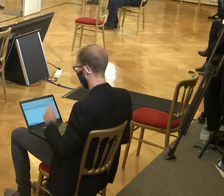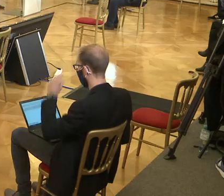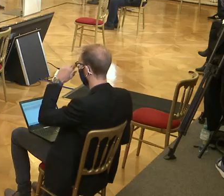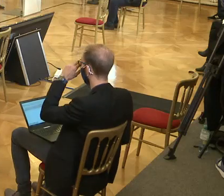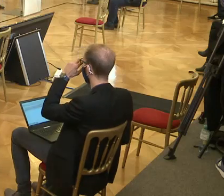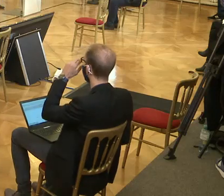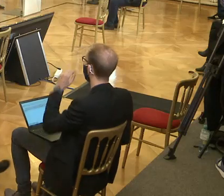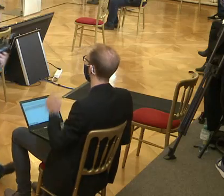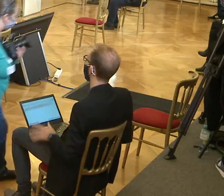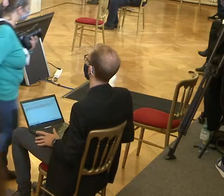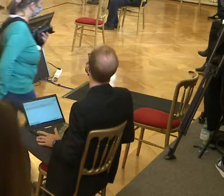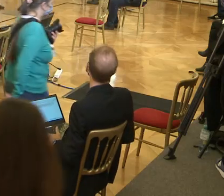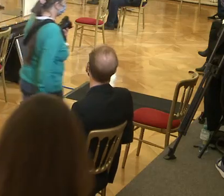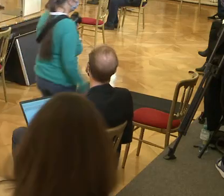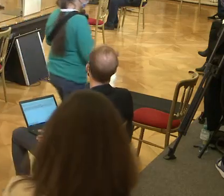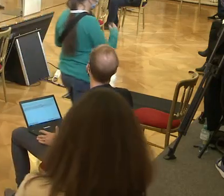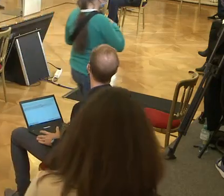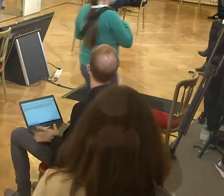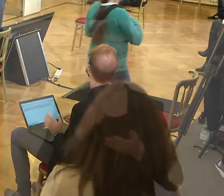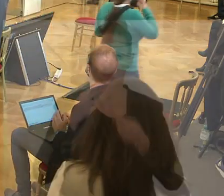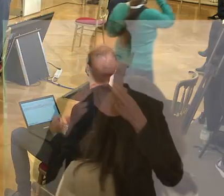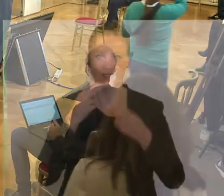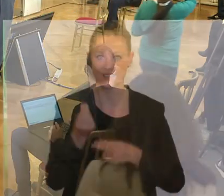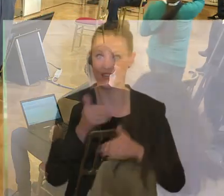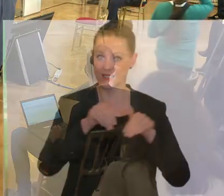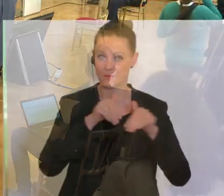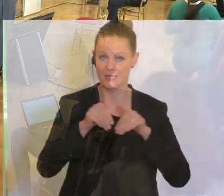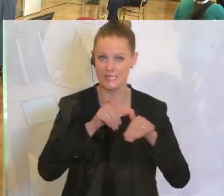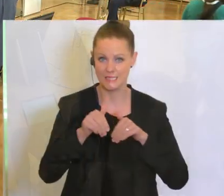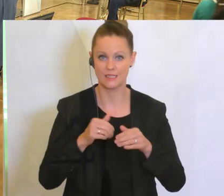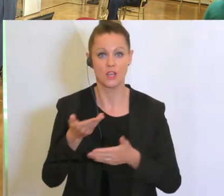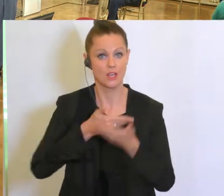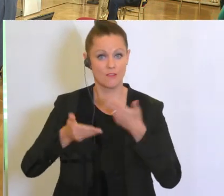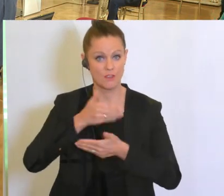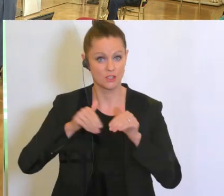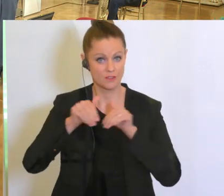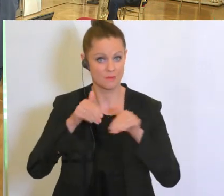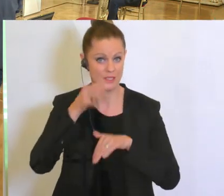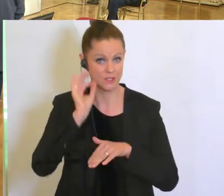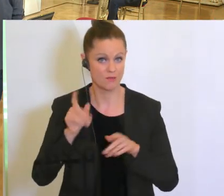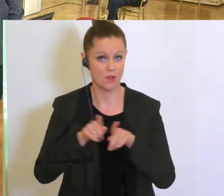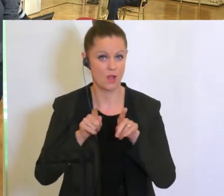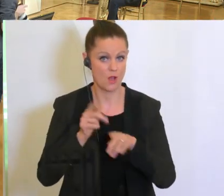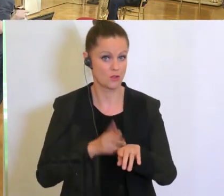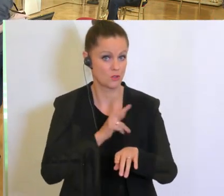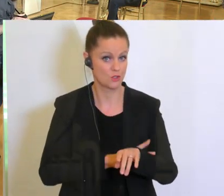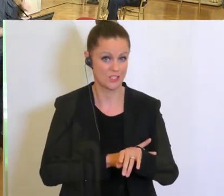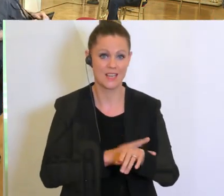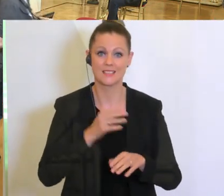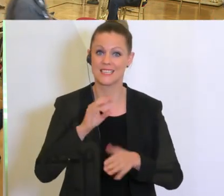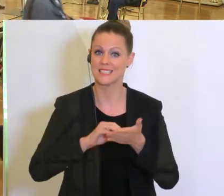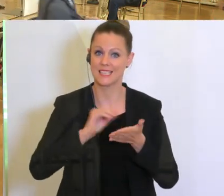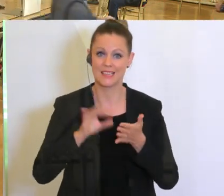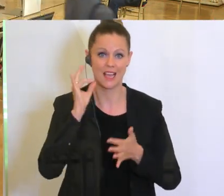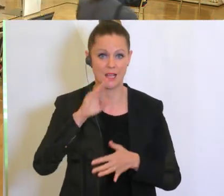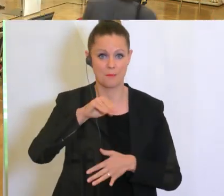Sehr geehrte Damen und Herren, herzlich willkommen zur Pressekonferenz mit Finanzminister Gernot Blümel, Wirtschaftsministerin Margarete Schramböck, Staatssekretärin Andrea Mayer,